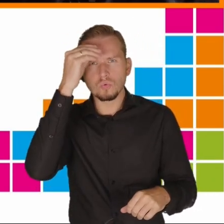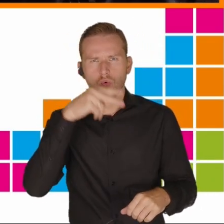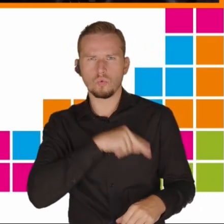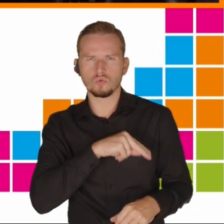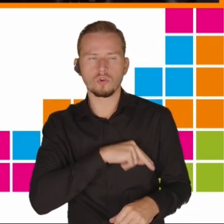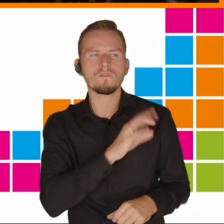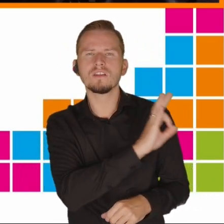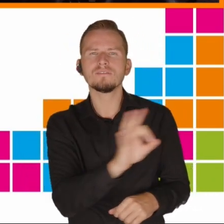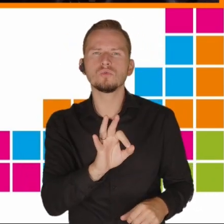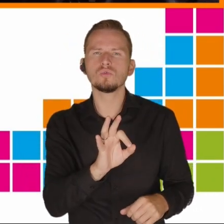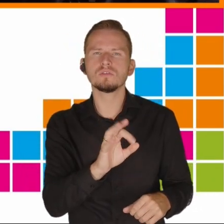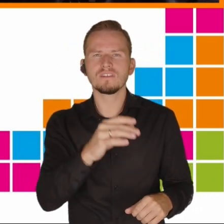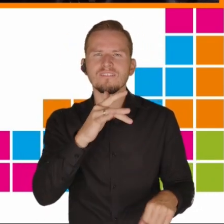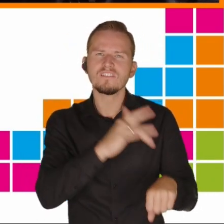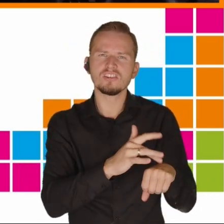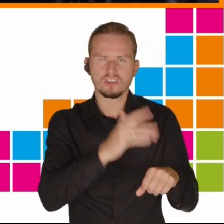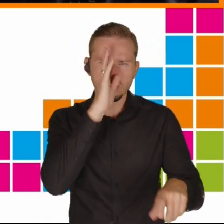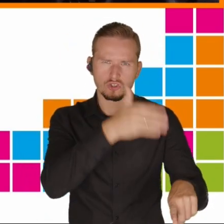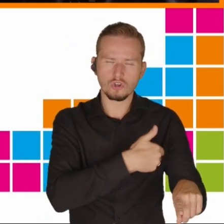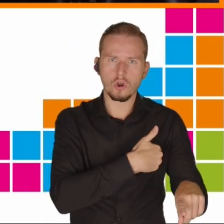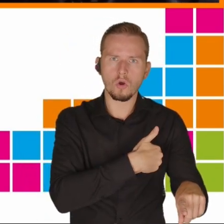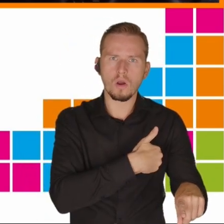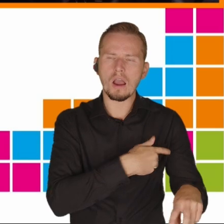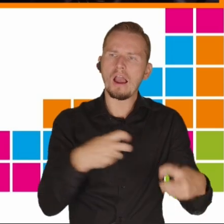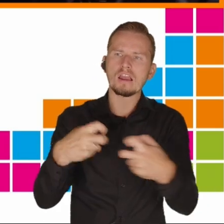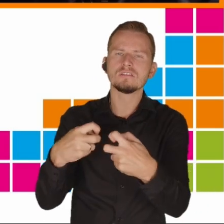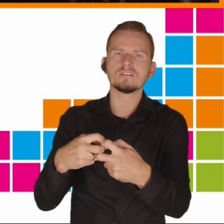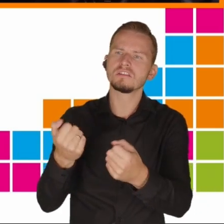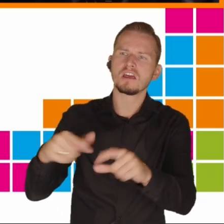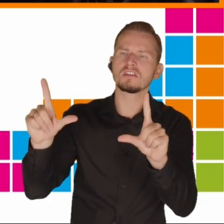internet, myśleliśmy jedynie o tym, że